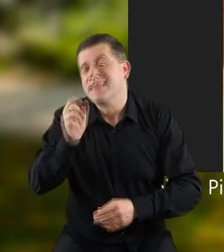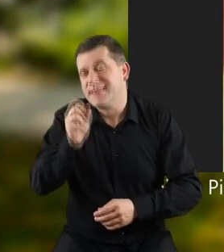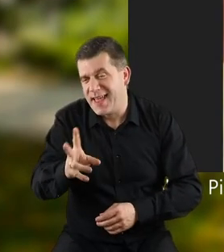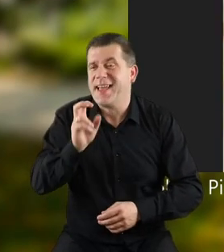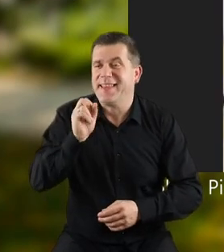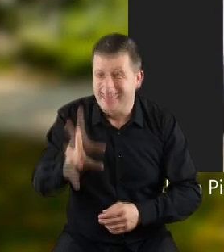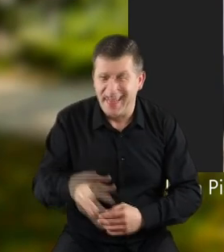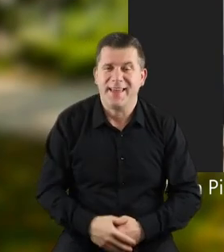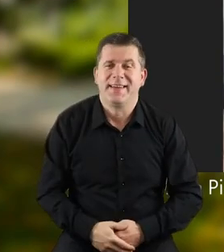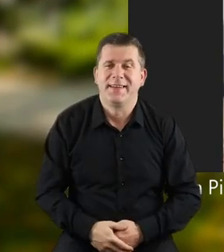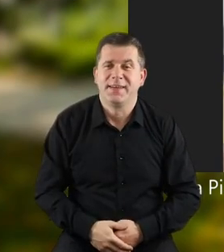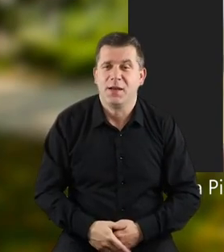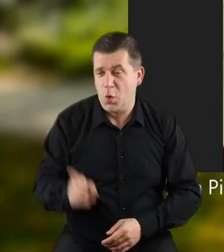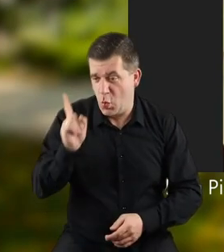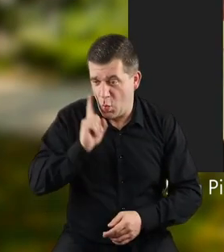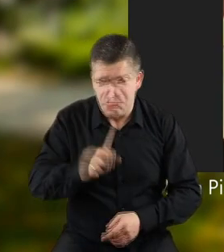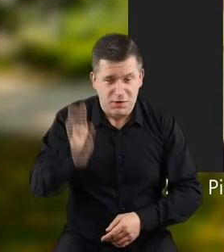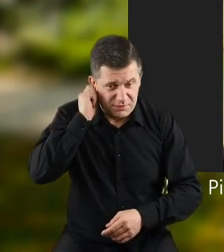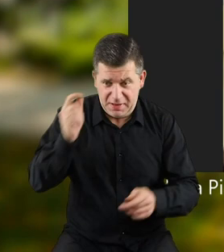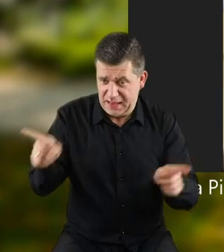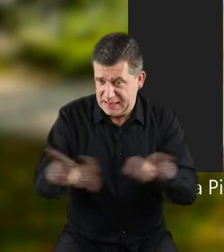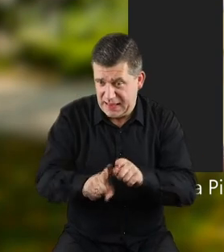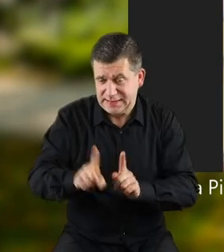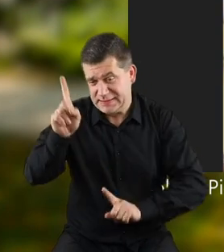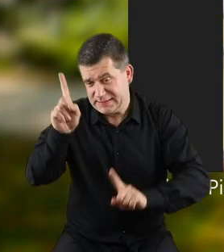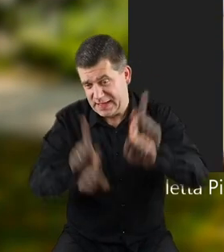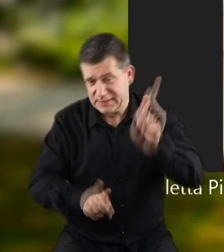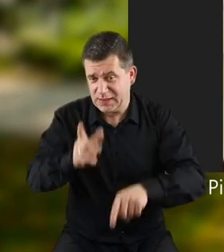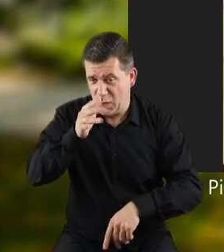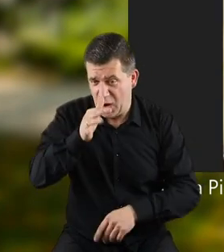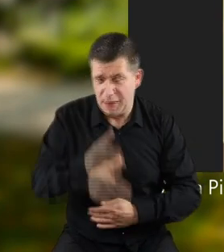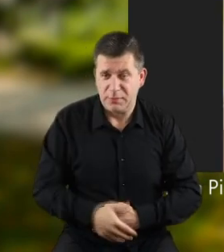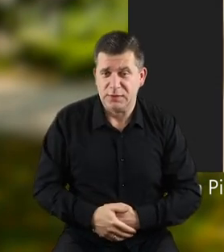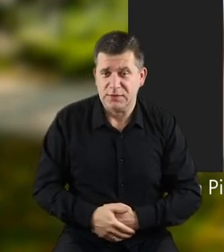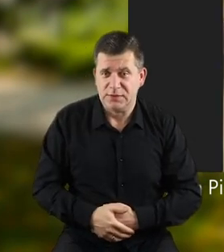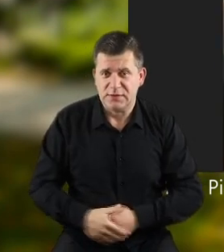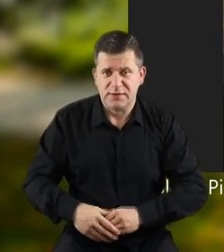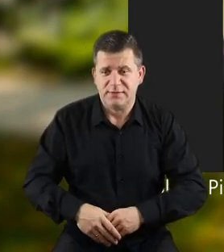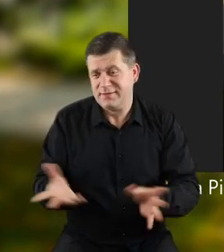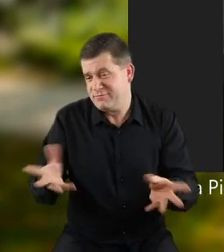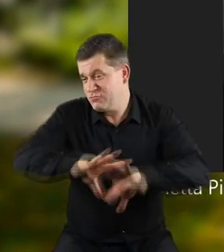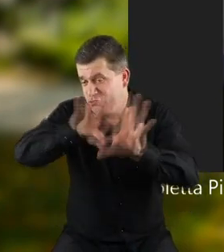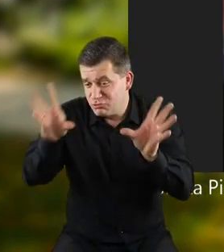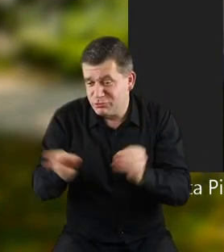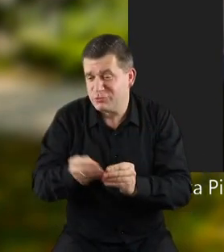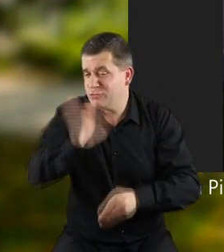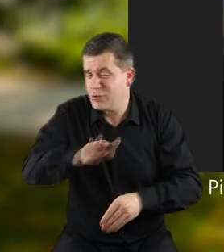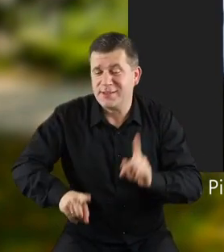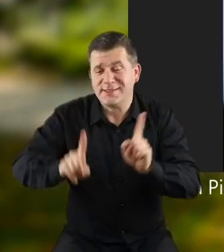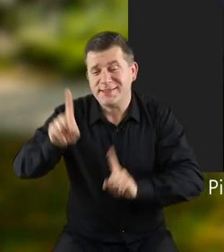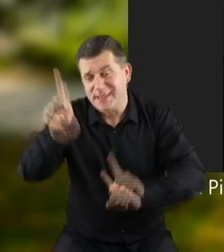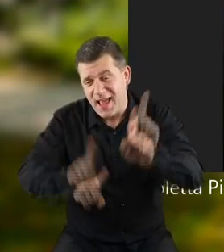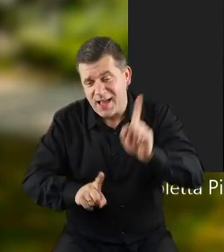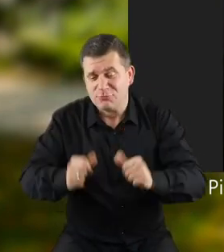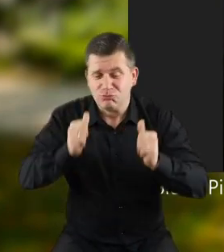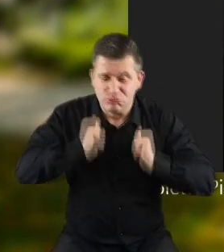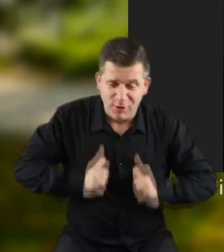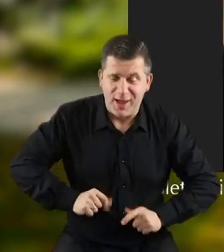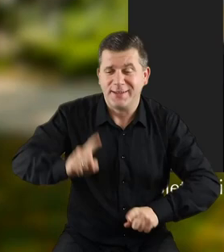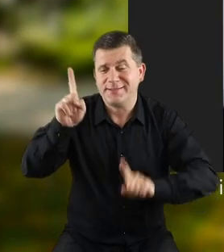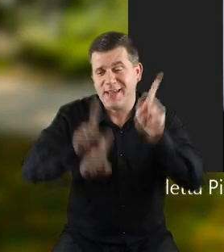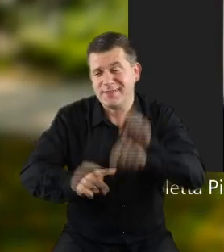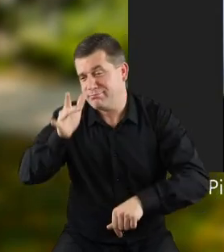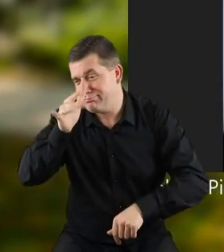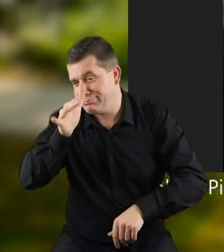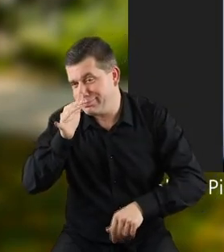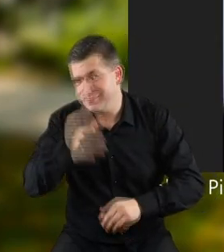No tak. To chłopcy i dziewczynki tak samo czasami rozrabiają? Wszystkie ludzie czasami rozrabiają, bo czasami